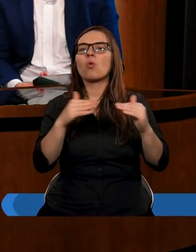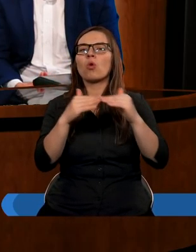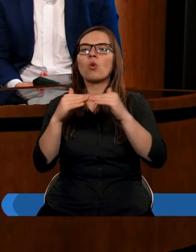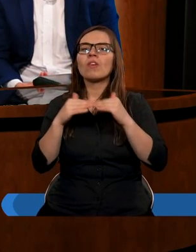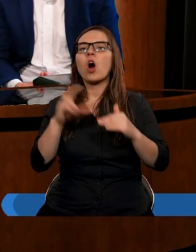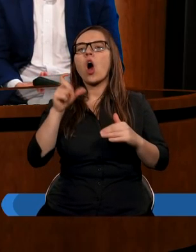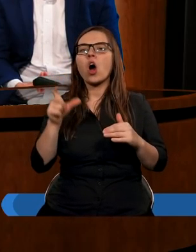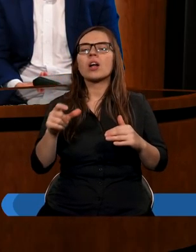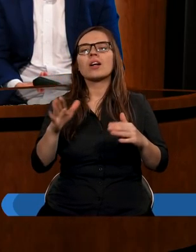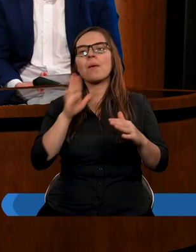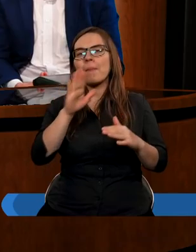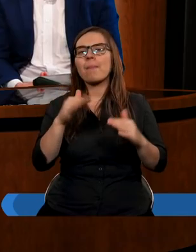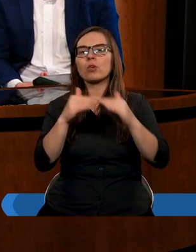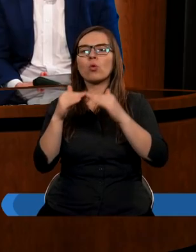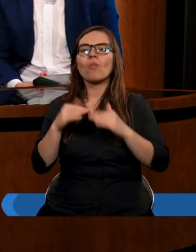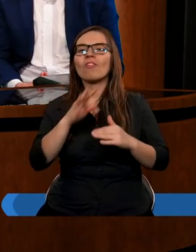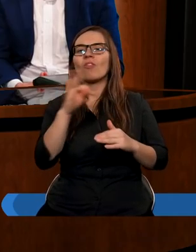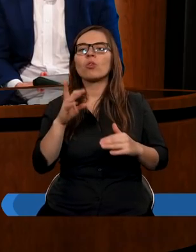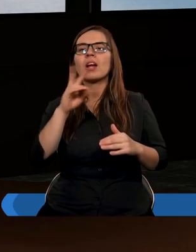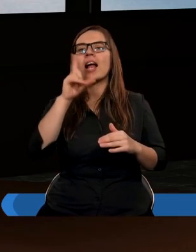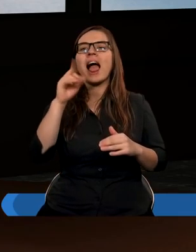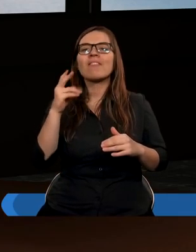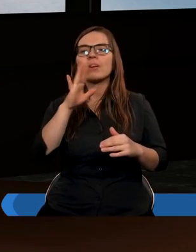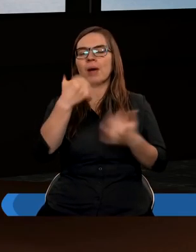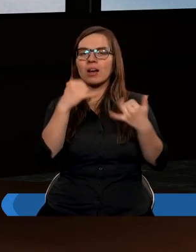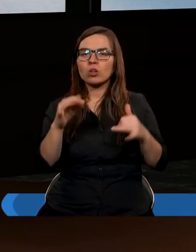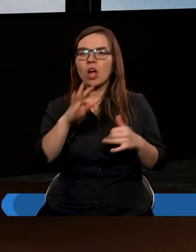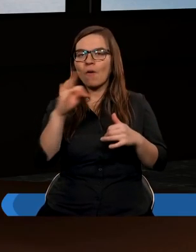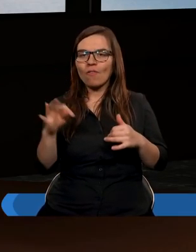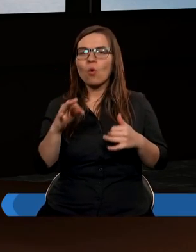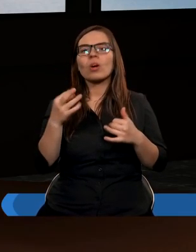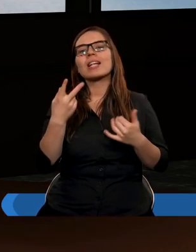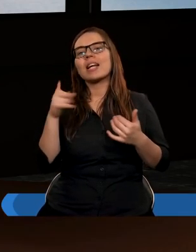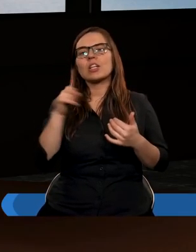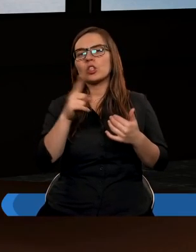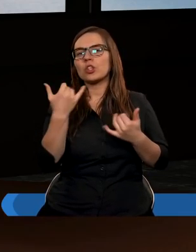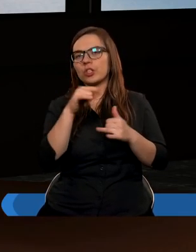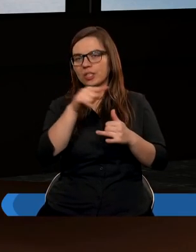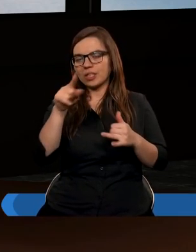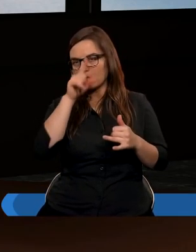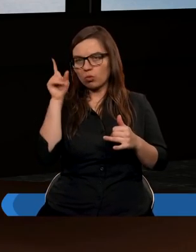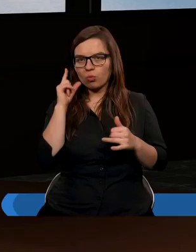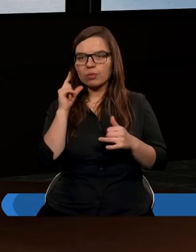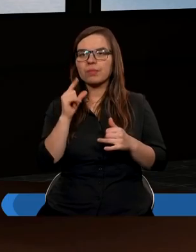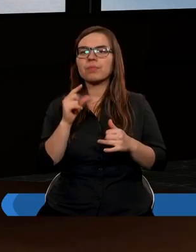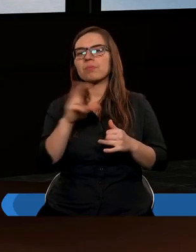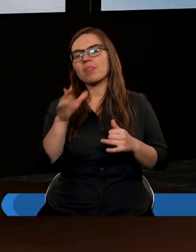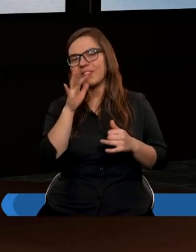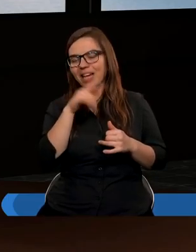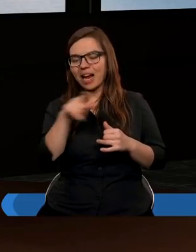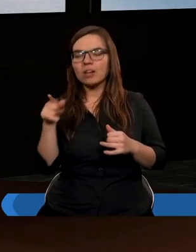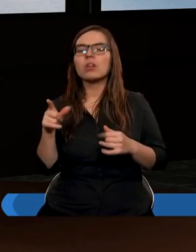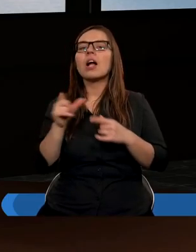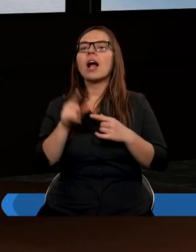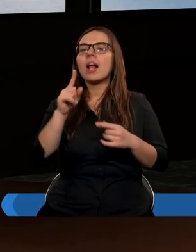I chociaż mamy jakby różne funkcje, bo lewici mieli inną funkcję niż pozostali ludzie w Izraelu,